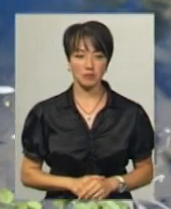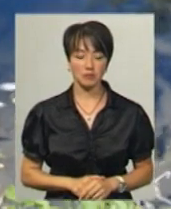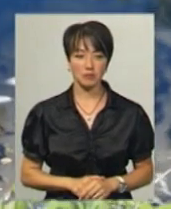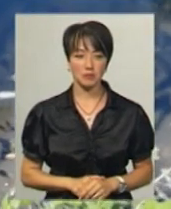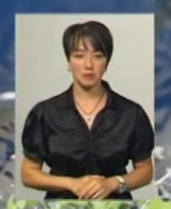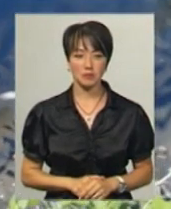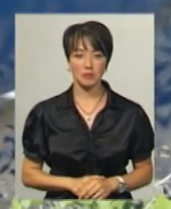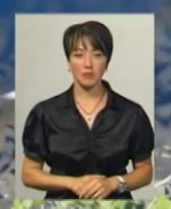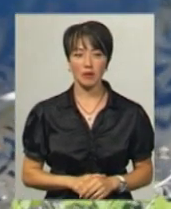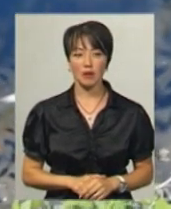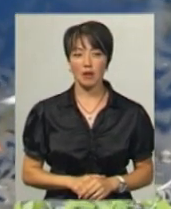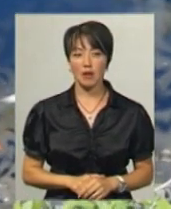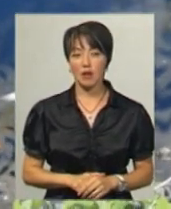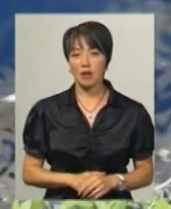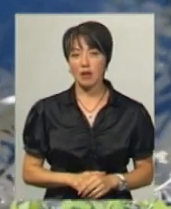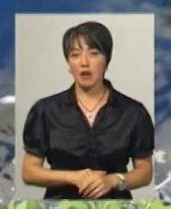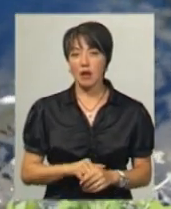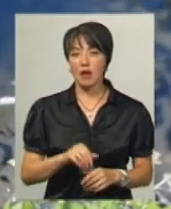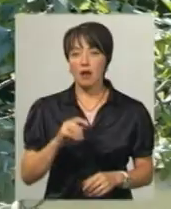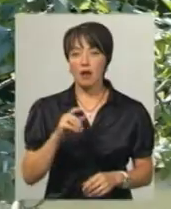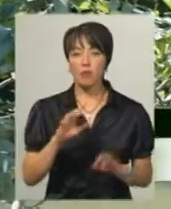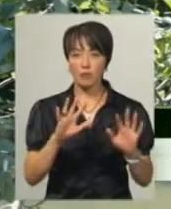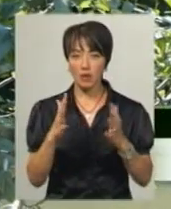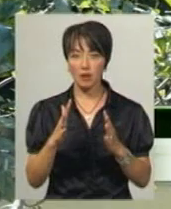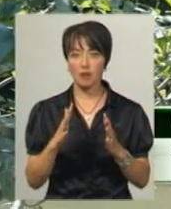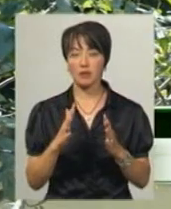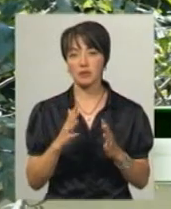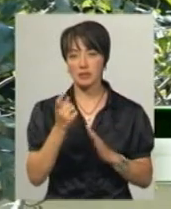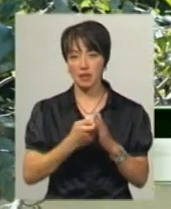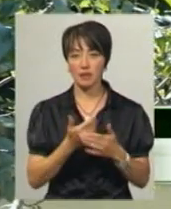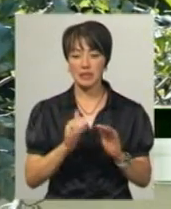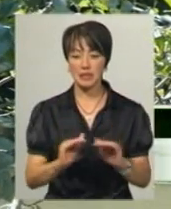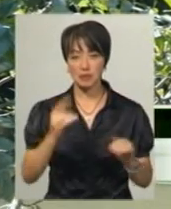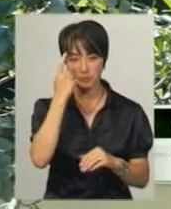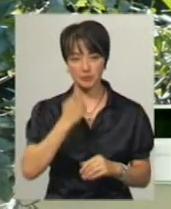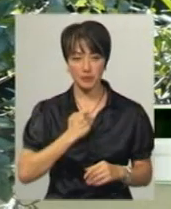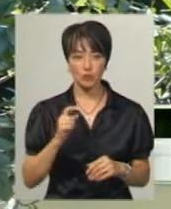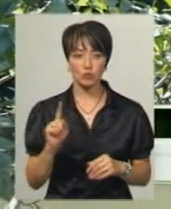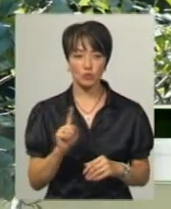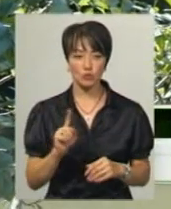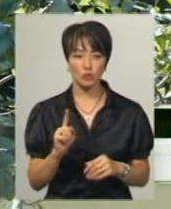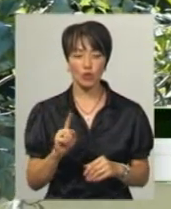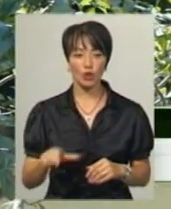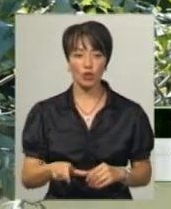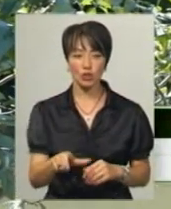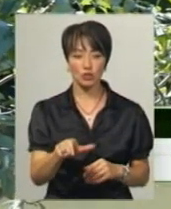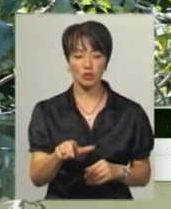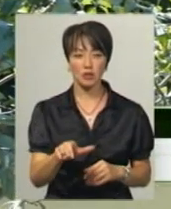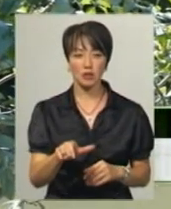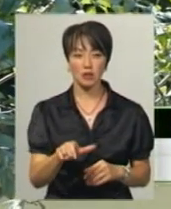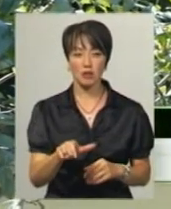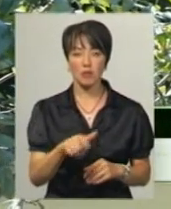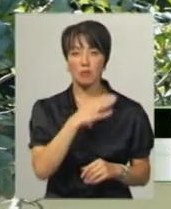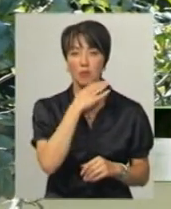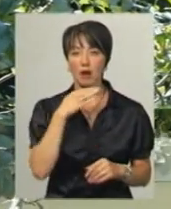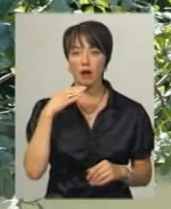Перший прецедент Олена Кибалка дізналася від дітей. Вчора близько обіду діти повідомили нас, що в річці плаває